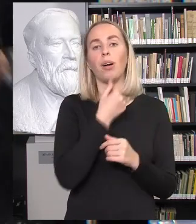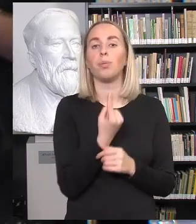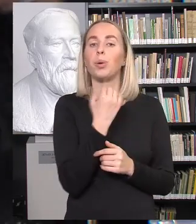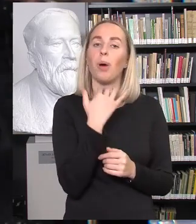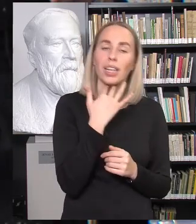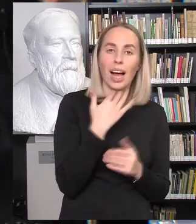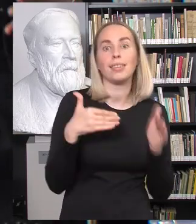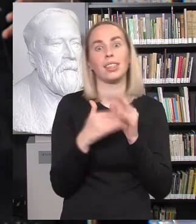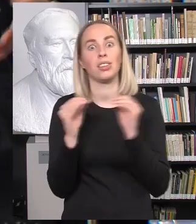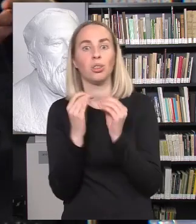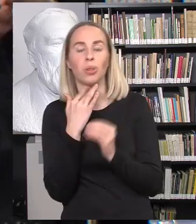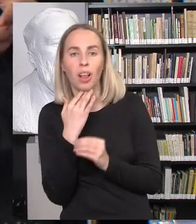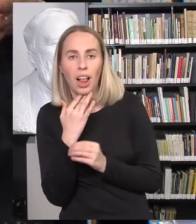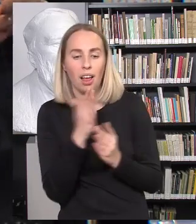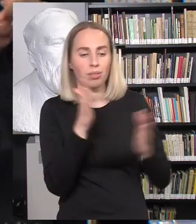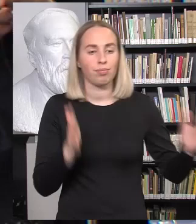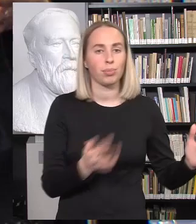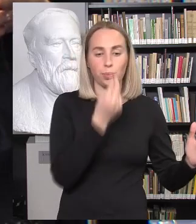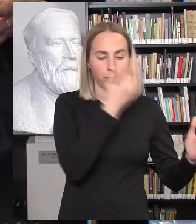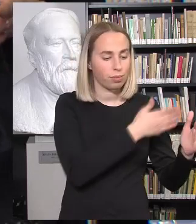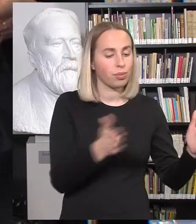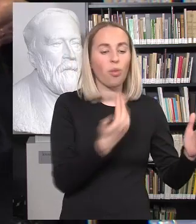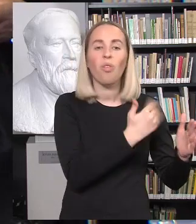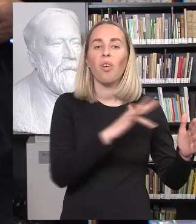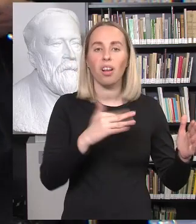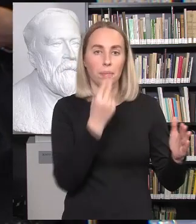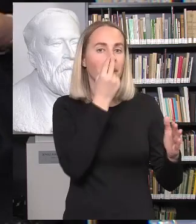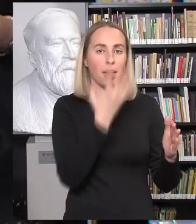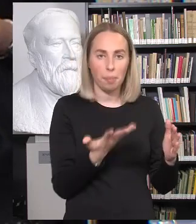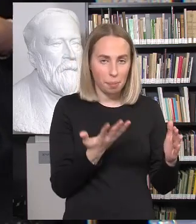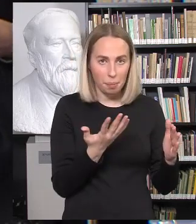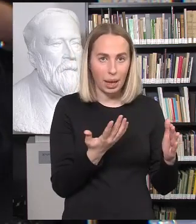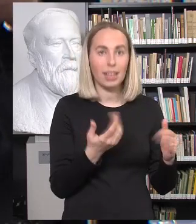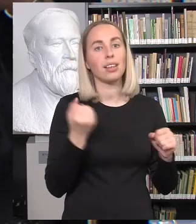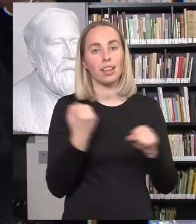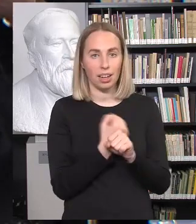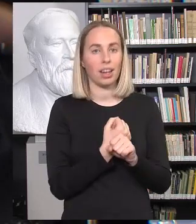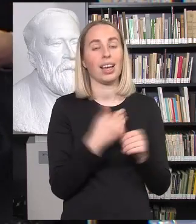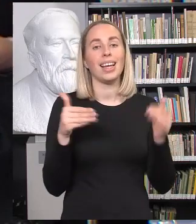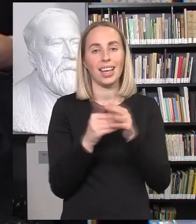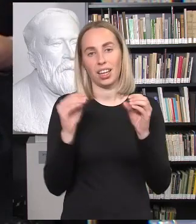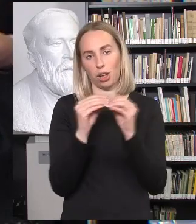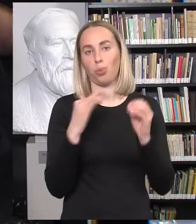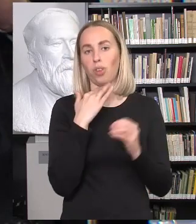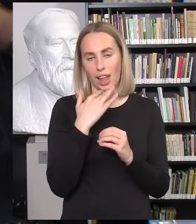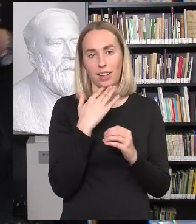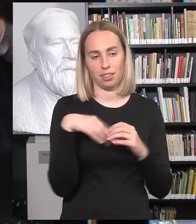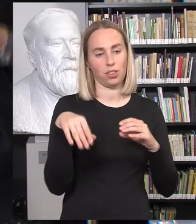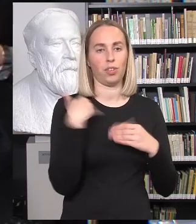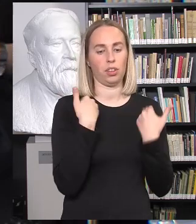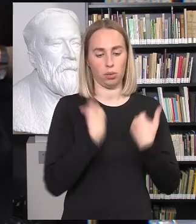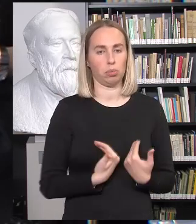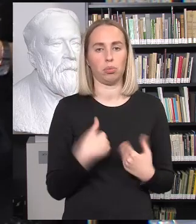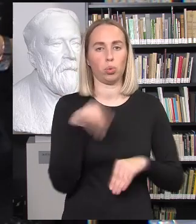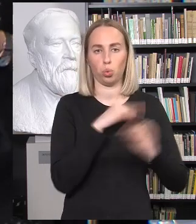iki dešimtos. Nes, na, visi įgūdžiai, kaip ugdomi iš principo jau turi susiformuoti iki dešimtos klasės. 11